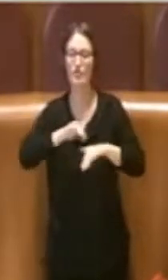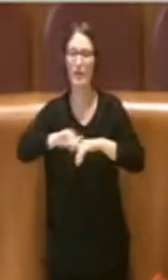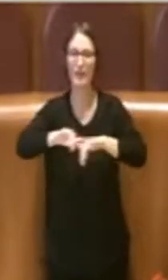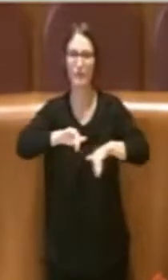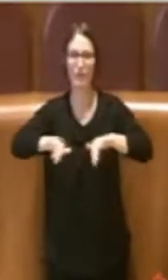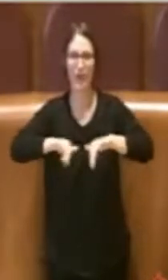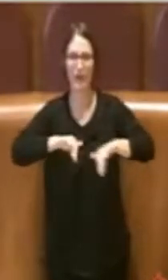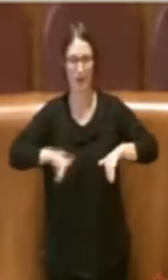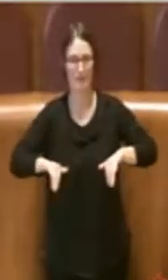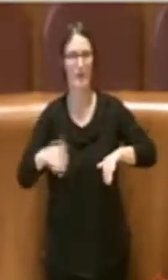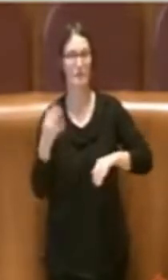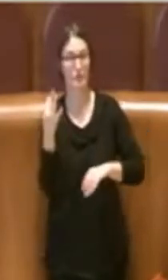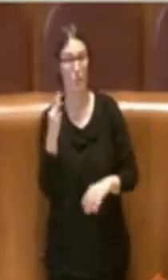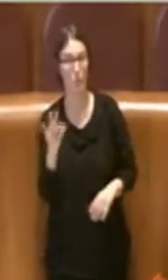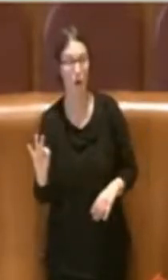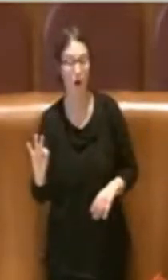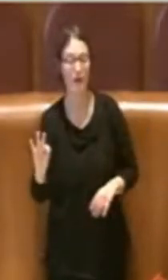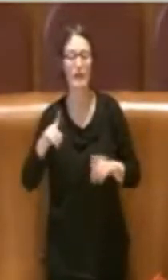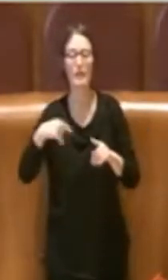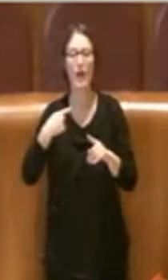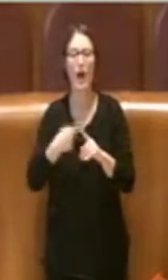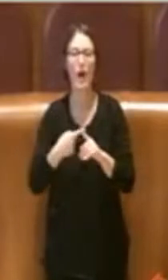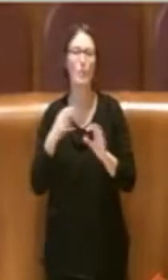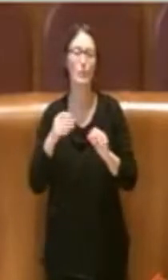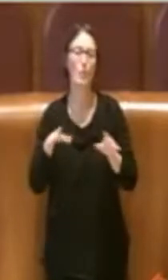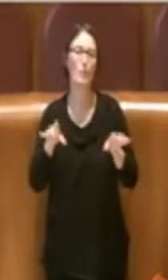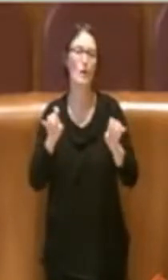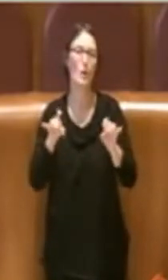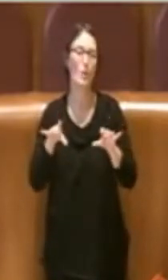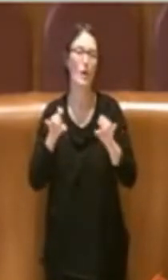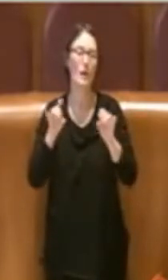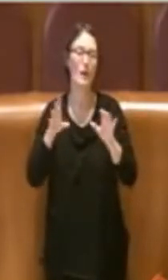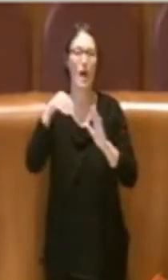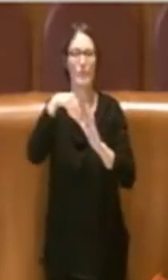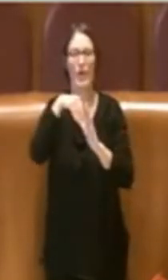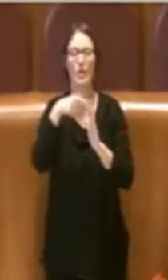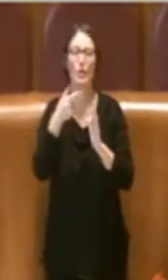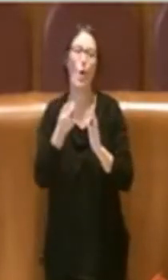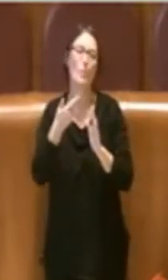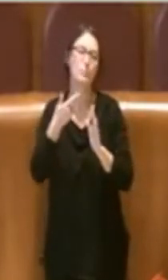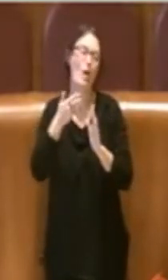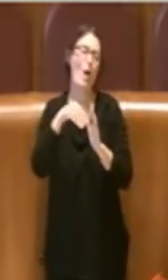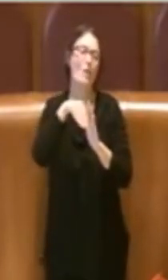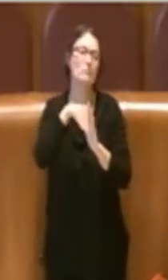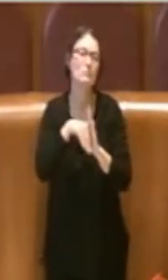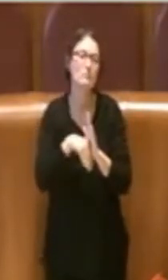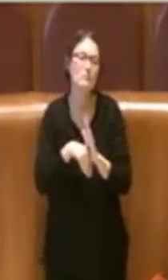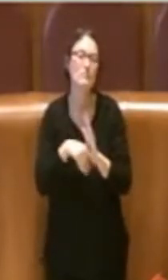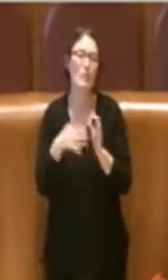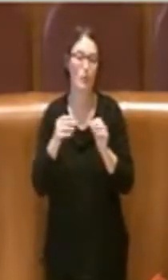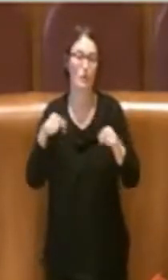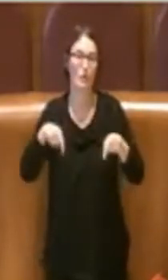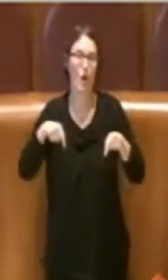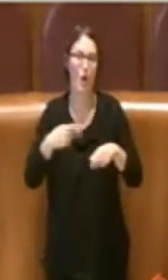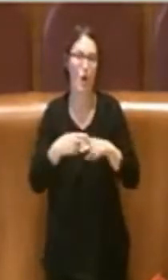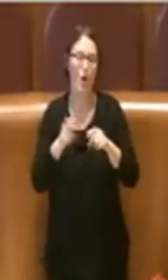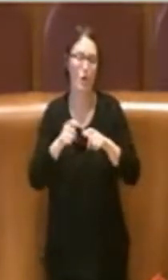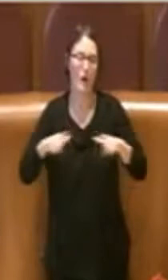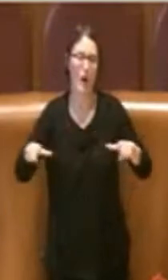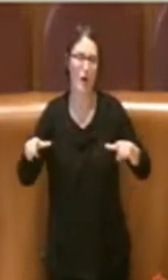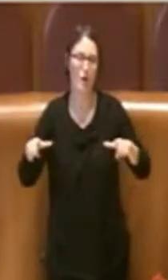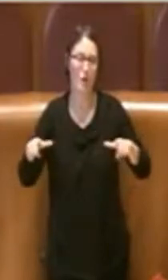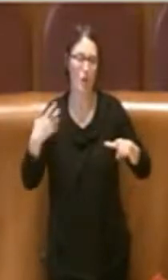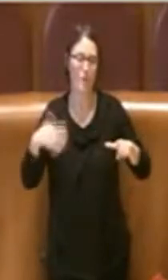e alla riduzione di quell'inquinamento che oggi Roma Capitale soffre